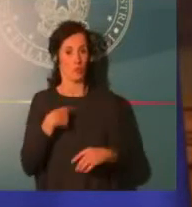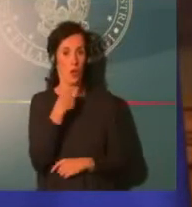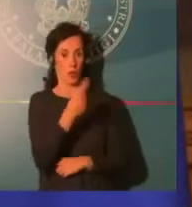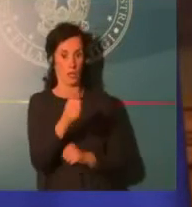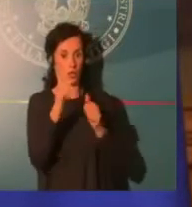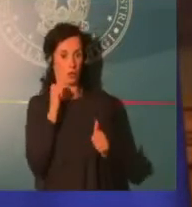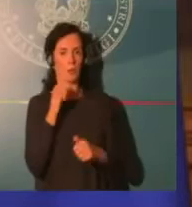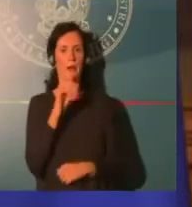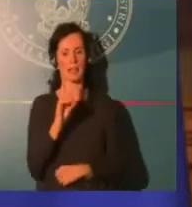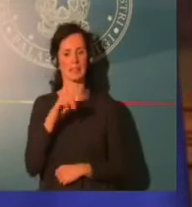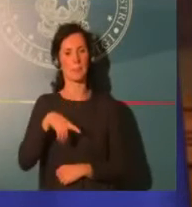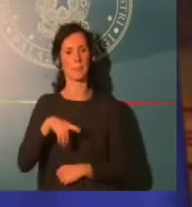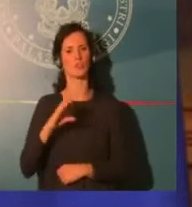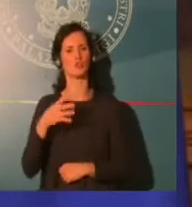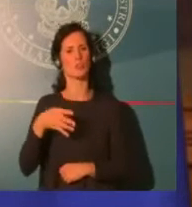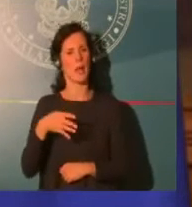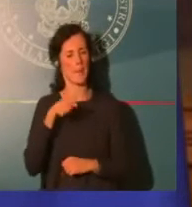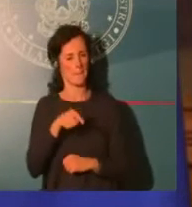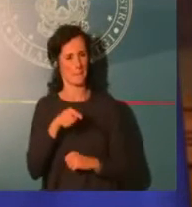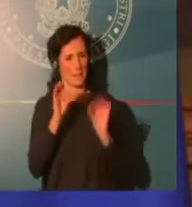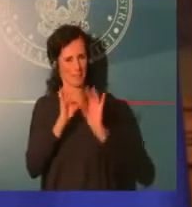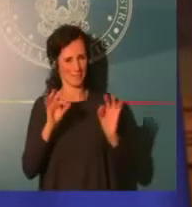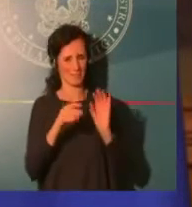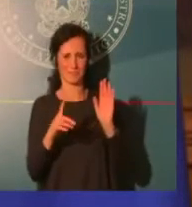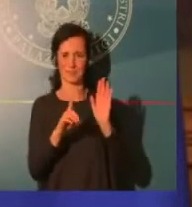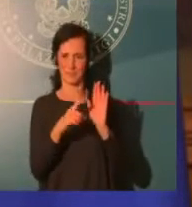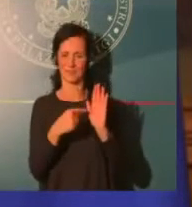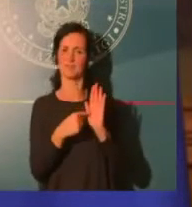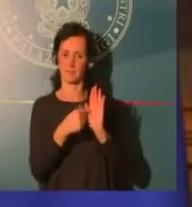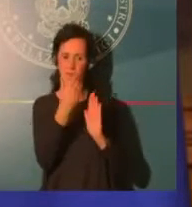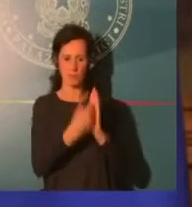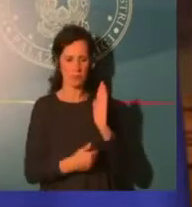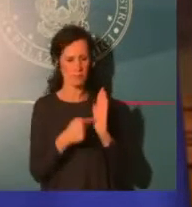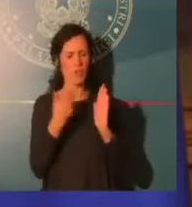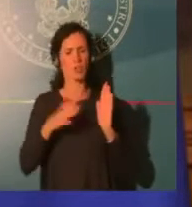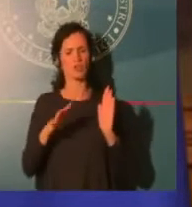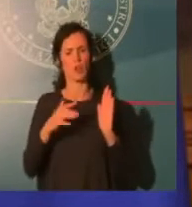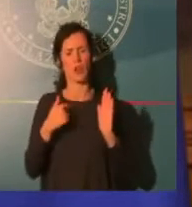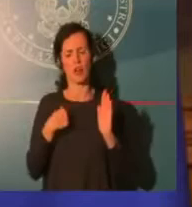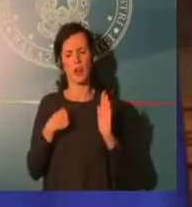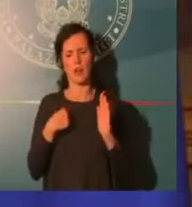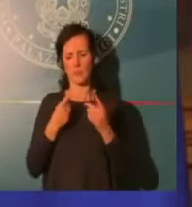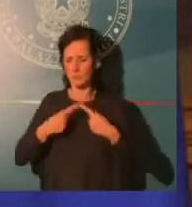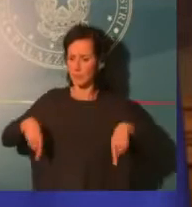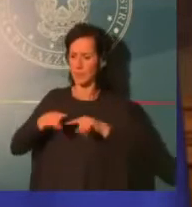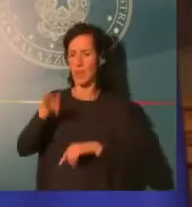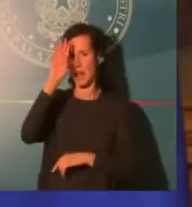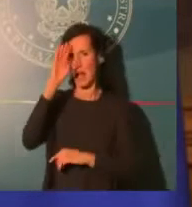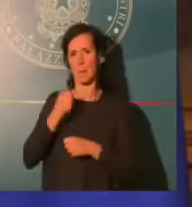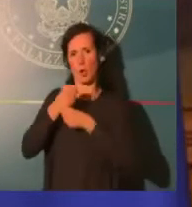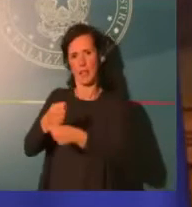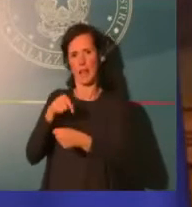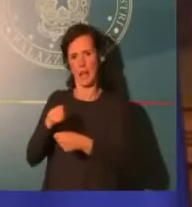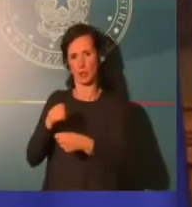capi delegazione significa ciascun rappresentante, quindi ministro che rappresenta la singola forza